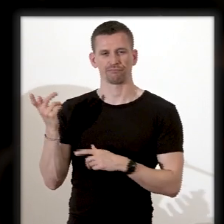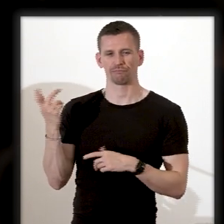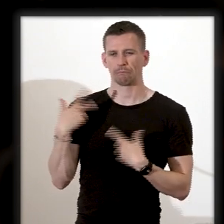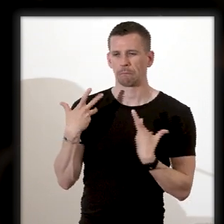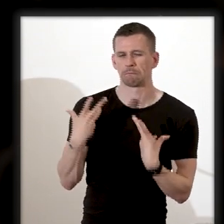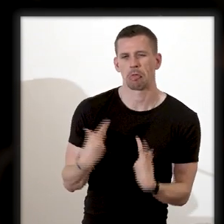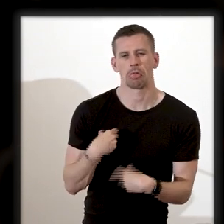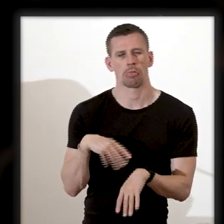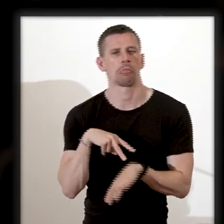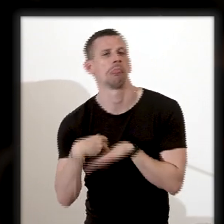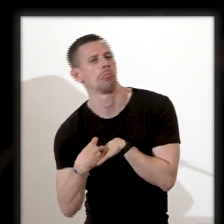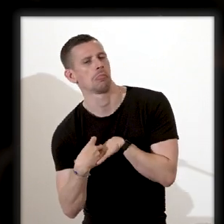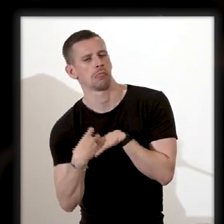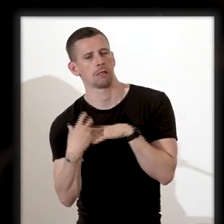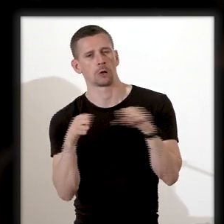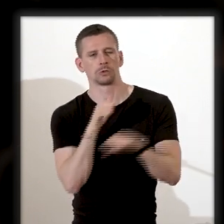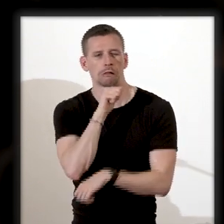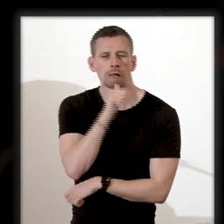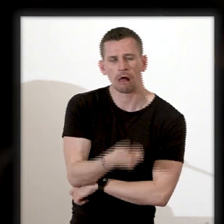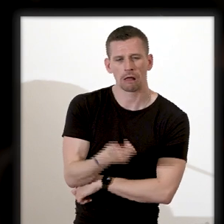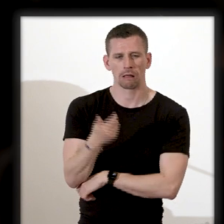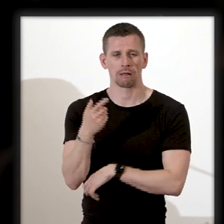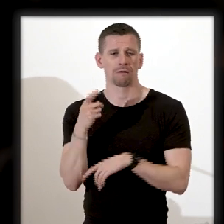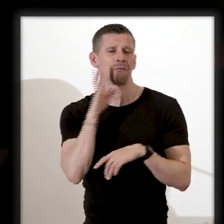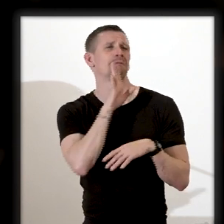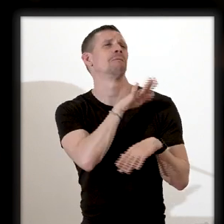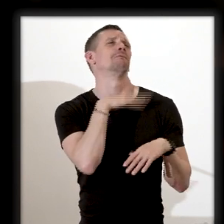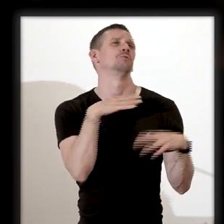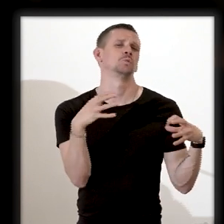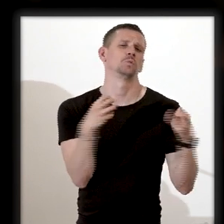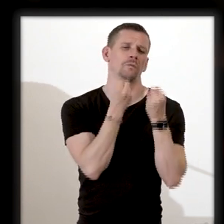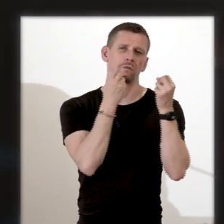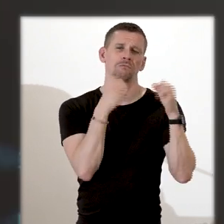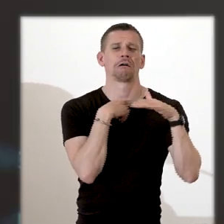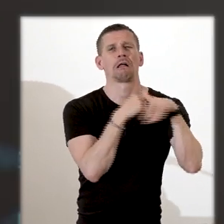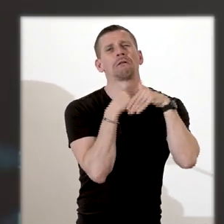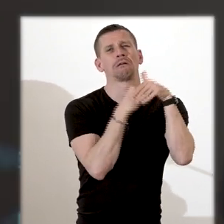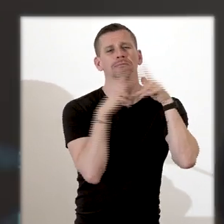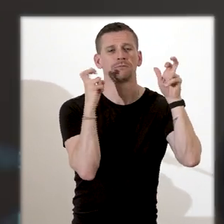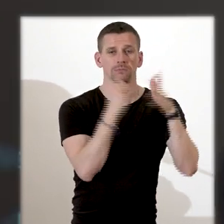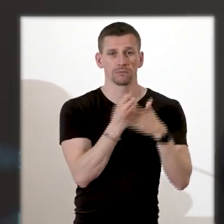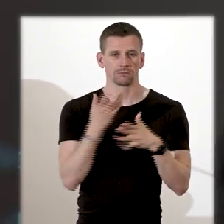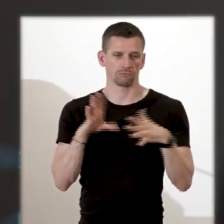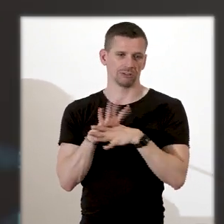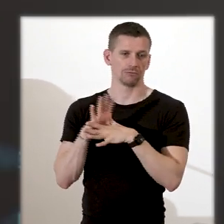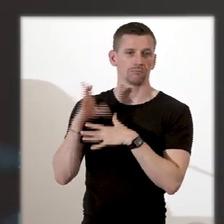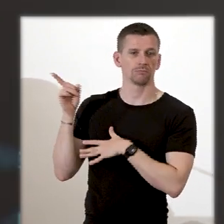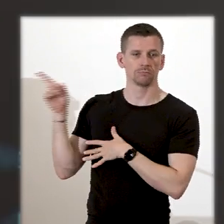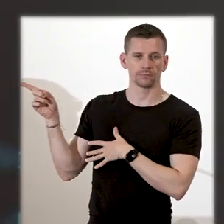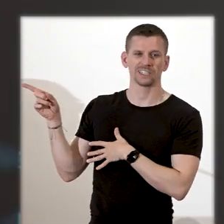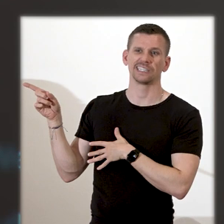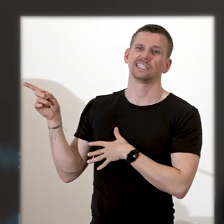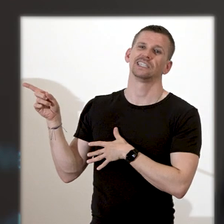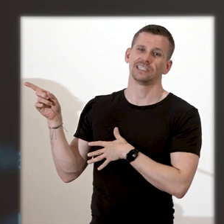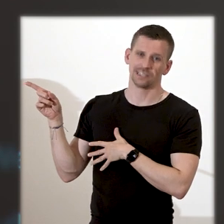agentivité, demandant à son sauveur, l'abolitionniste, de le libérer. Eh bien, à partir de là, bien évidemment, l'image